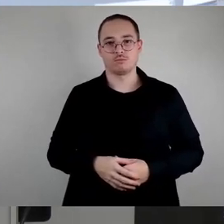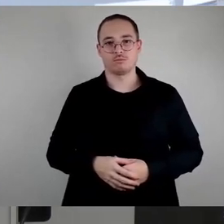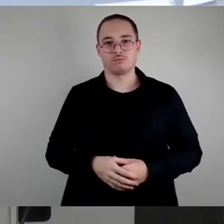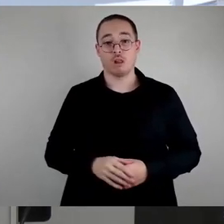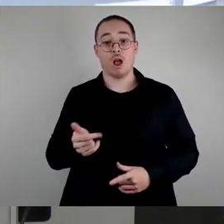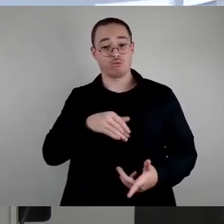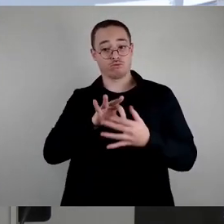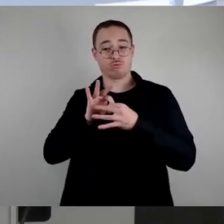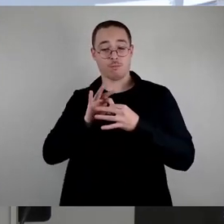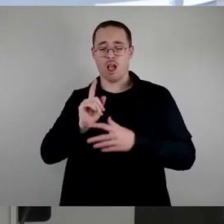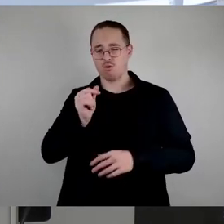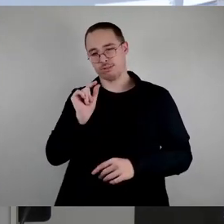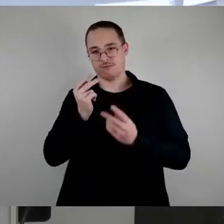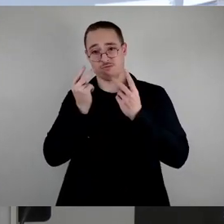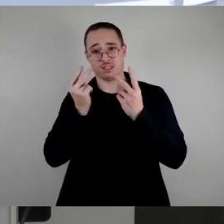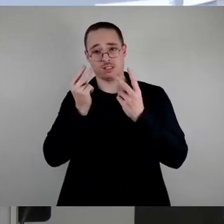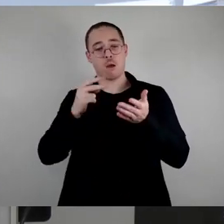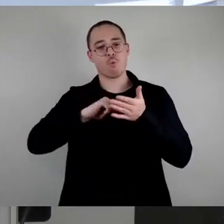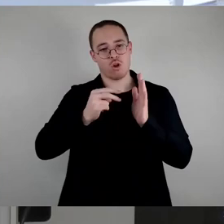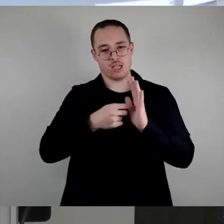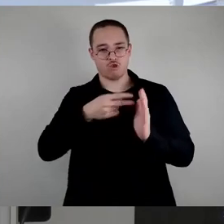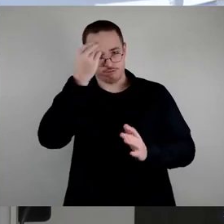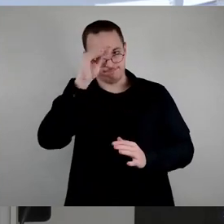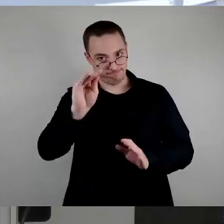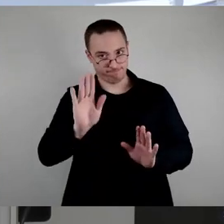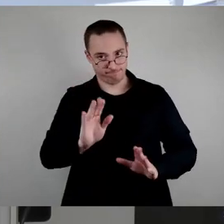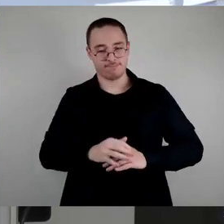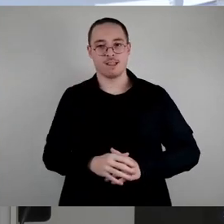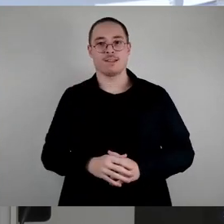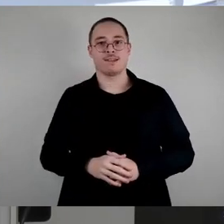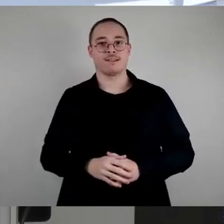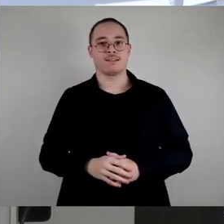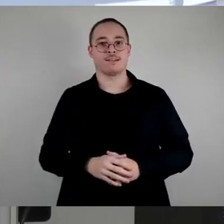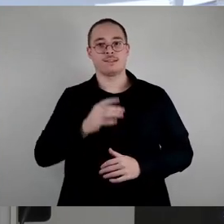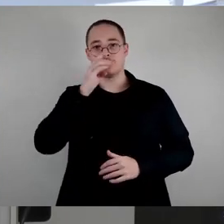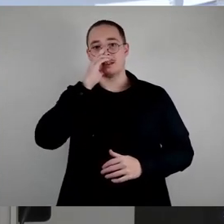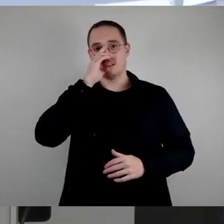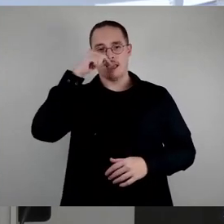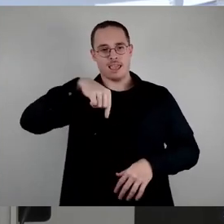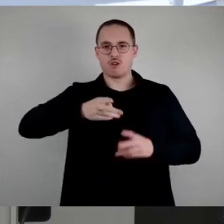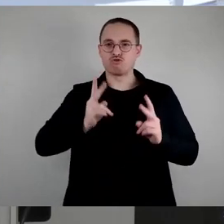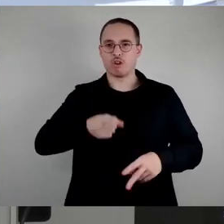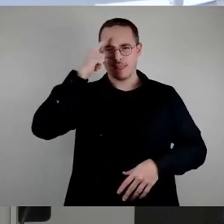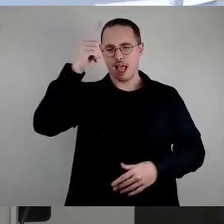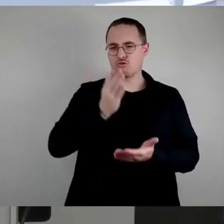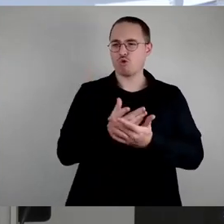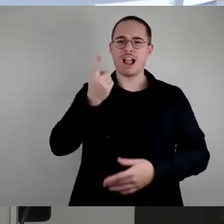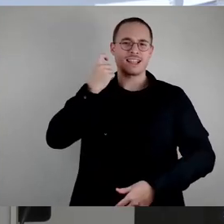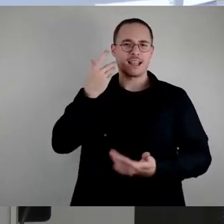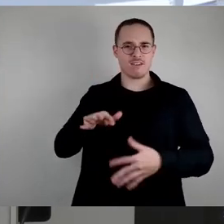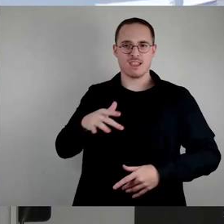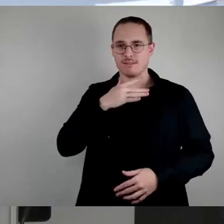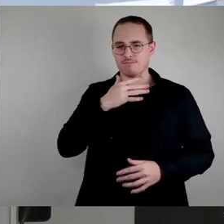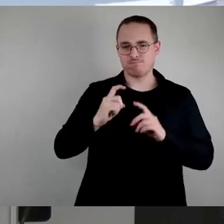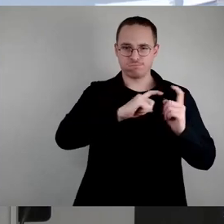auch nicht ganz unwichtige politische Bemerkung. Gerade hier in diesem Stadtrat, und wir hatten gestern auch eine solche Debatte gehabt,